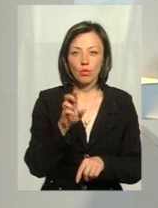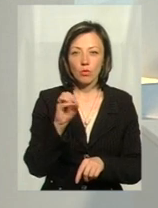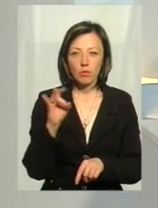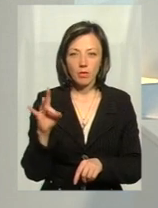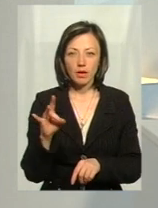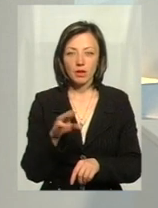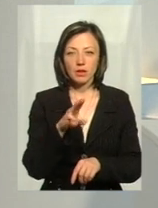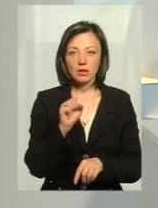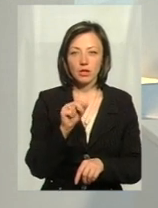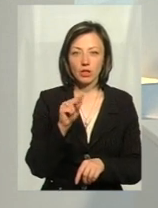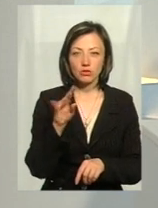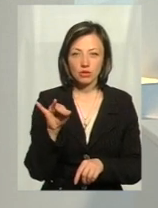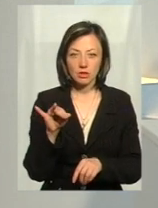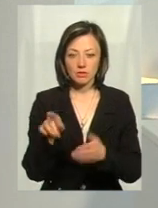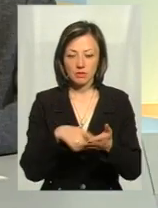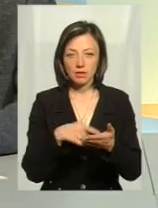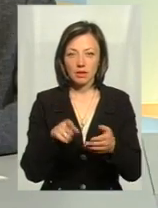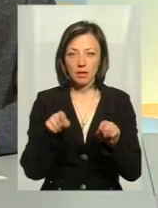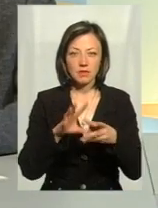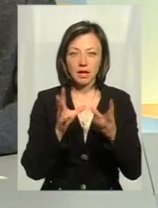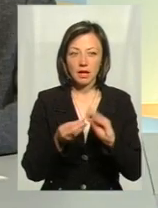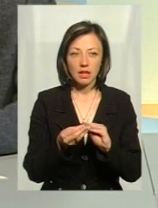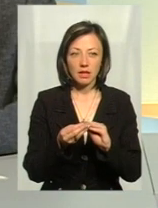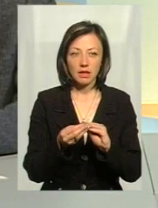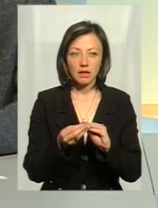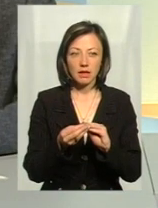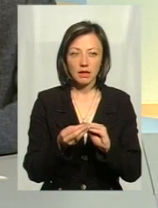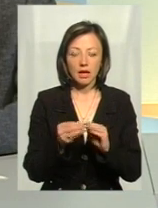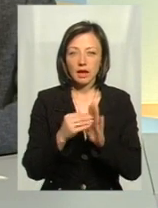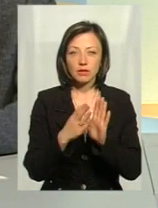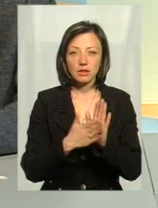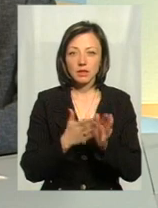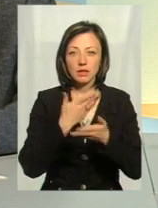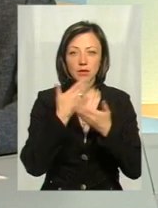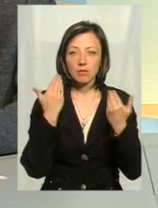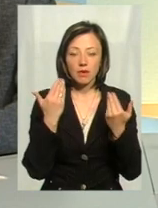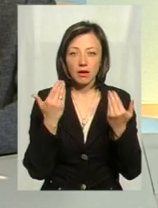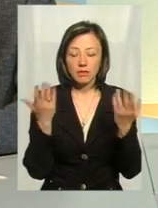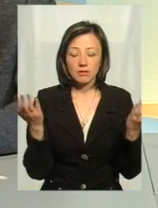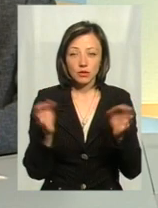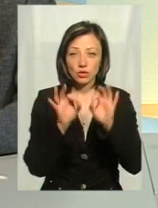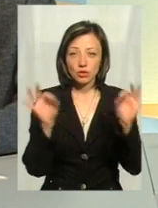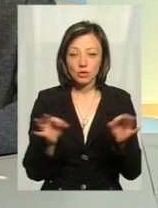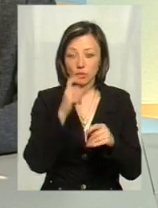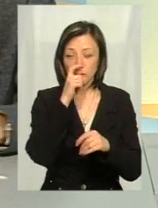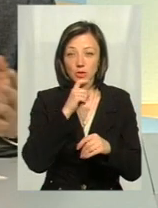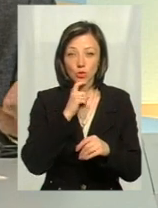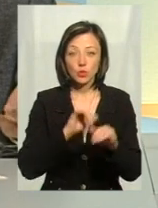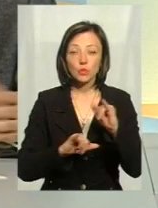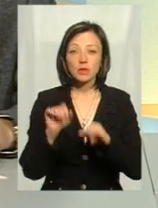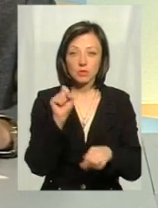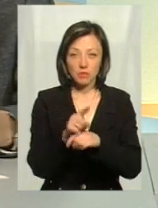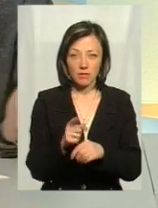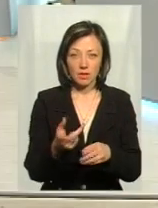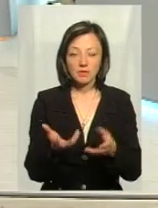тачки є, приложення таке, да, там взагалі, ти заходиш, регістрируєшся, там нема ні кала, ні двора, нічого. Ти навіть не розуміємо,